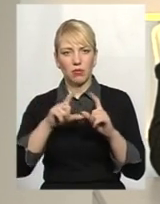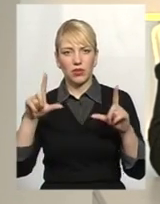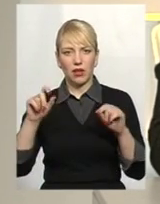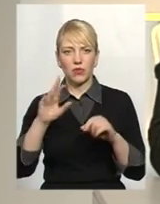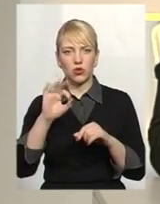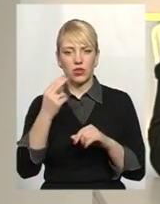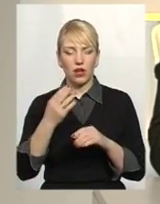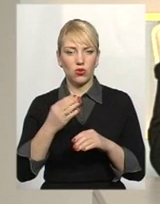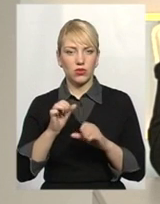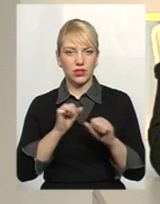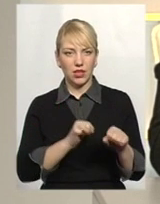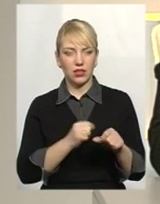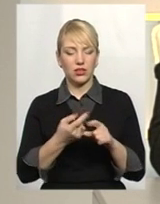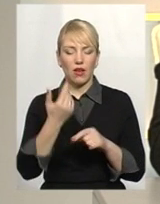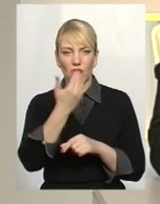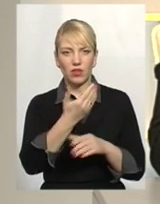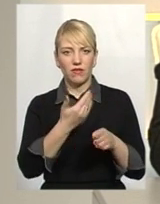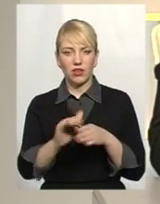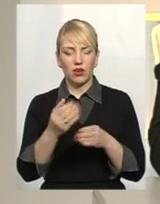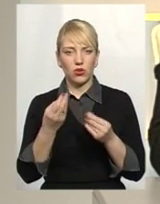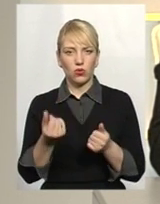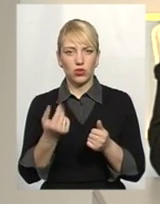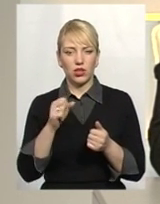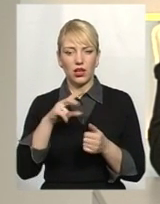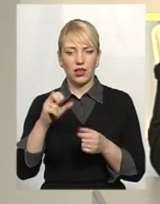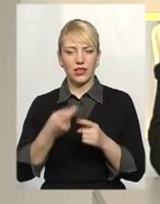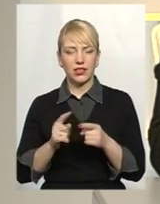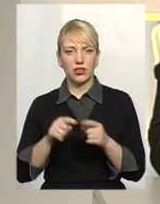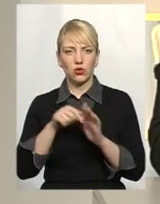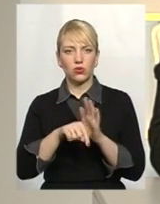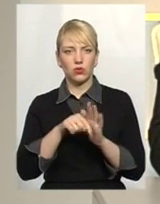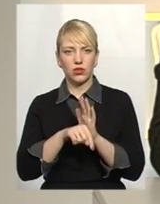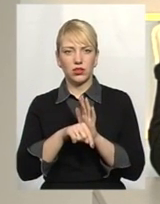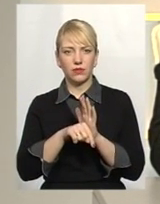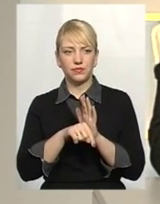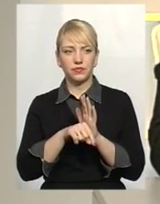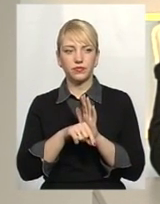соціального захисту. Вони виділяють певні суми коштів, але в основному це стосується